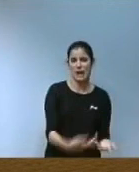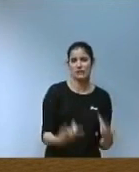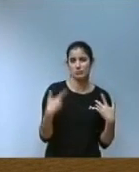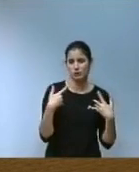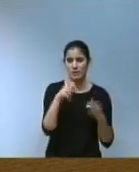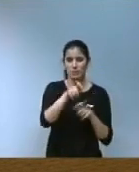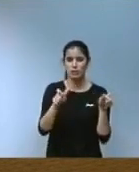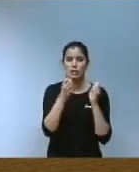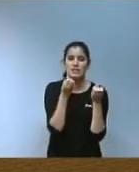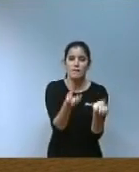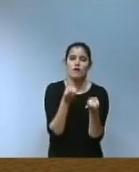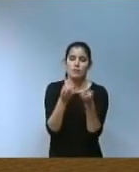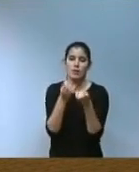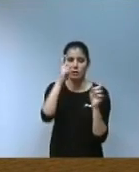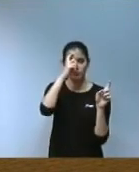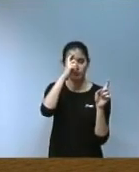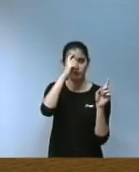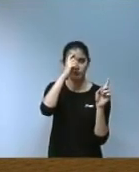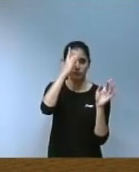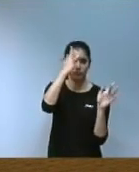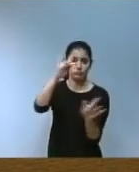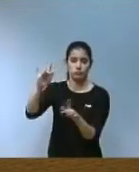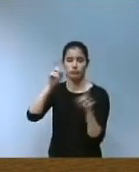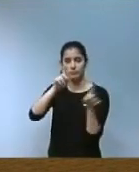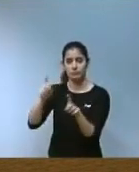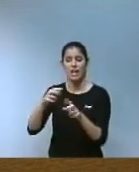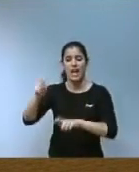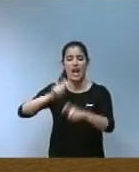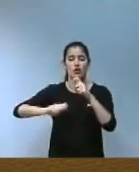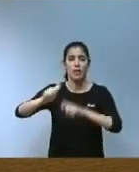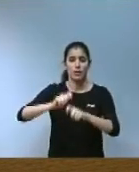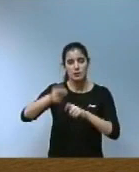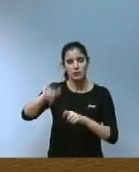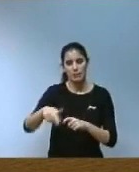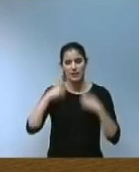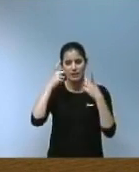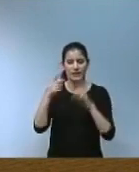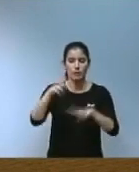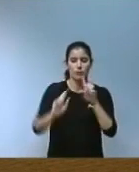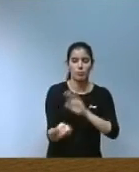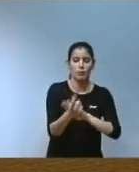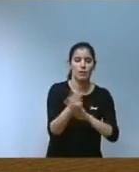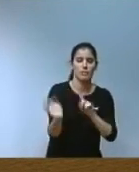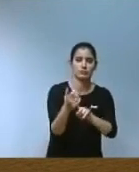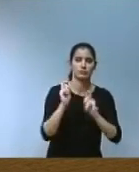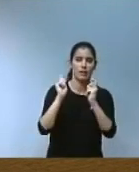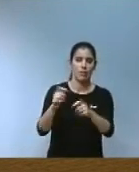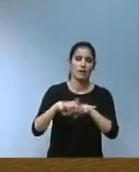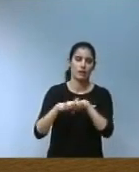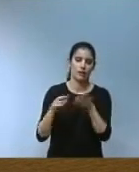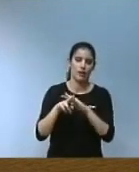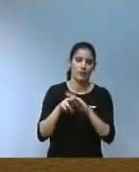donant suport a l'associacionisme i treballant amb ell impulsant la resolució de conflictes i engegant xarxes i ferramentes d'assessorament